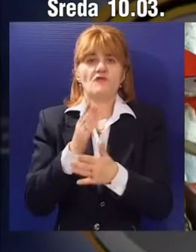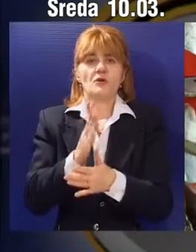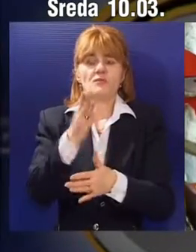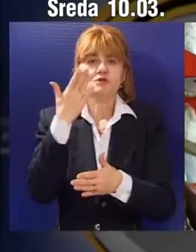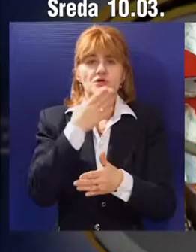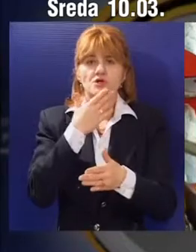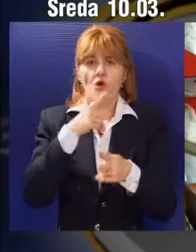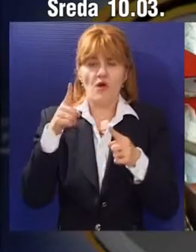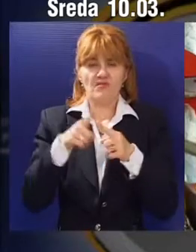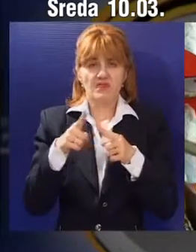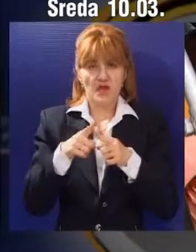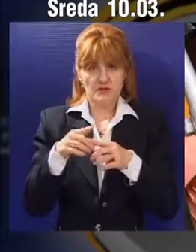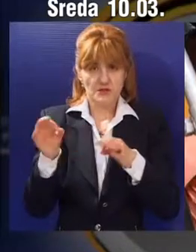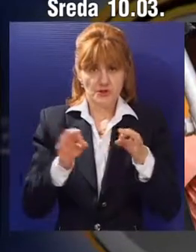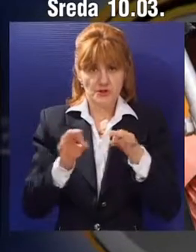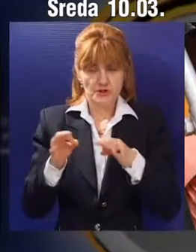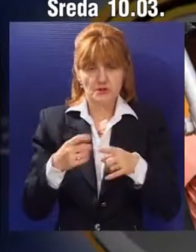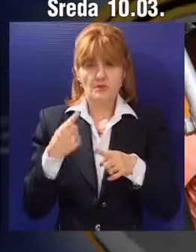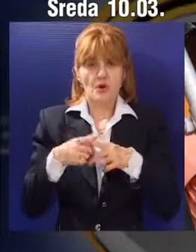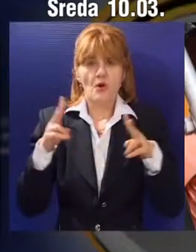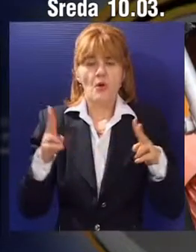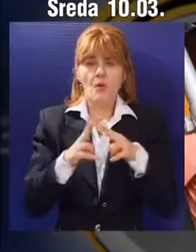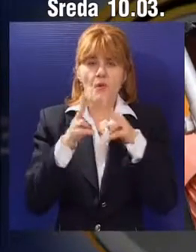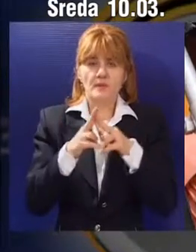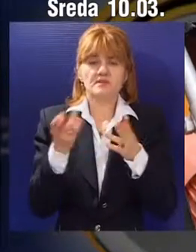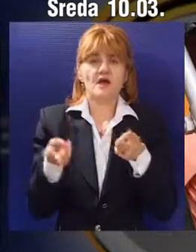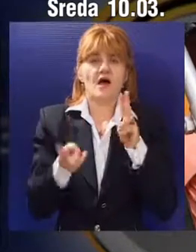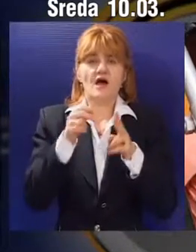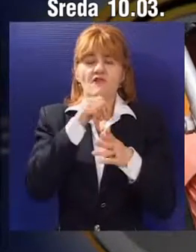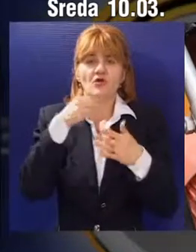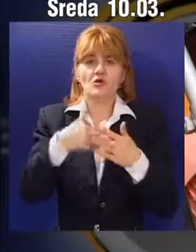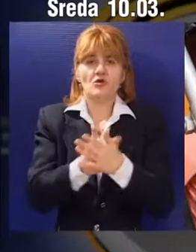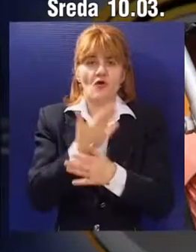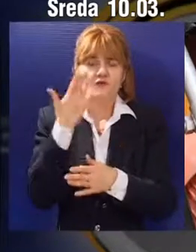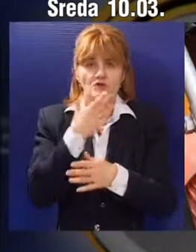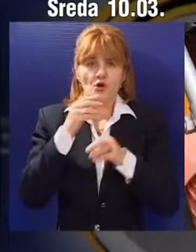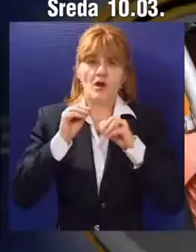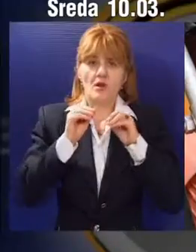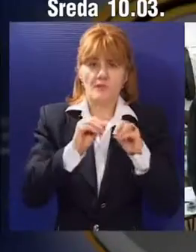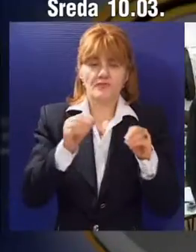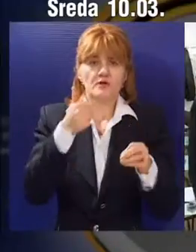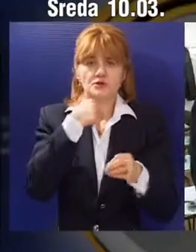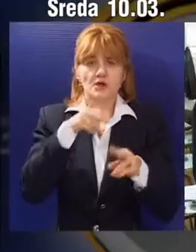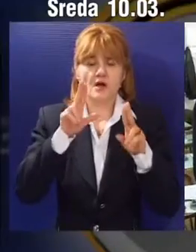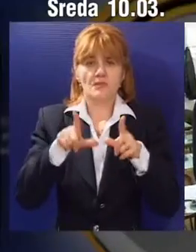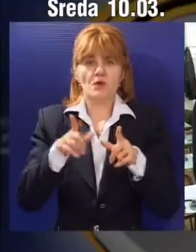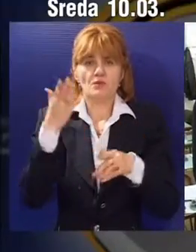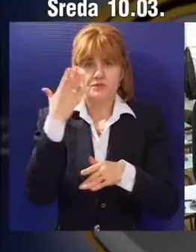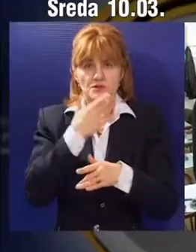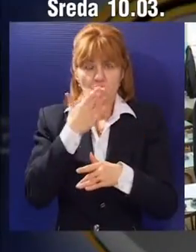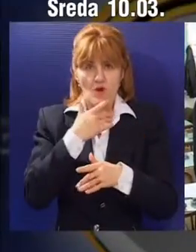tehničke škole. Bila je to prilika da se upoznaju sa radom škole i obrazovnim profilima koji nudi pomenuta škola.